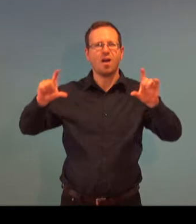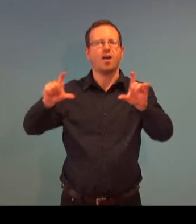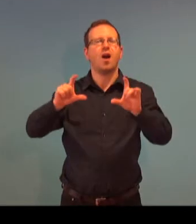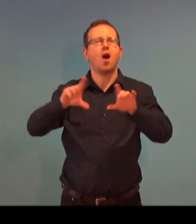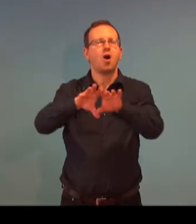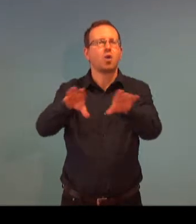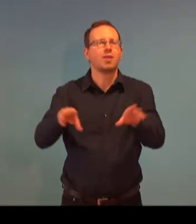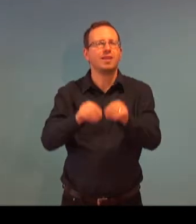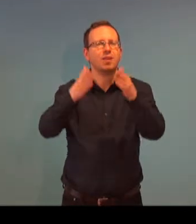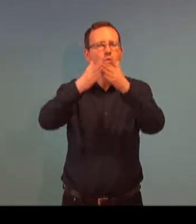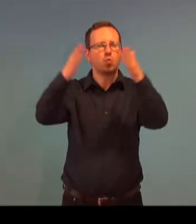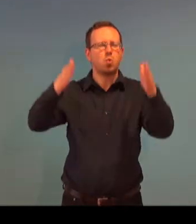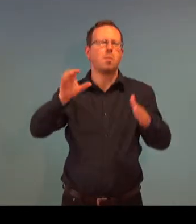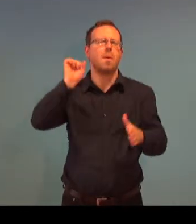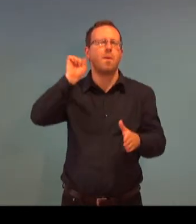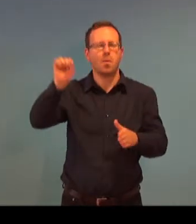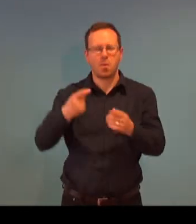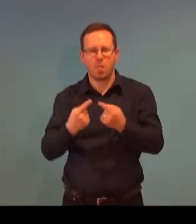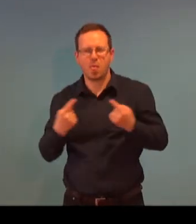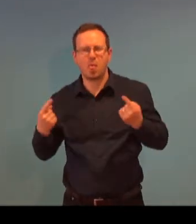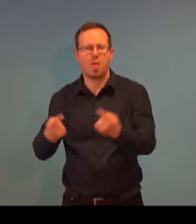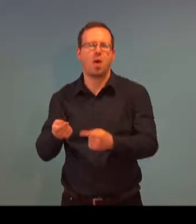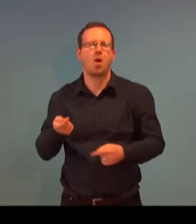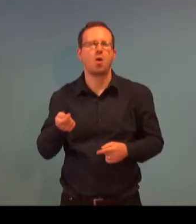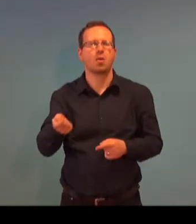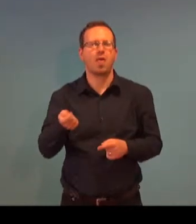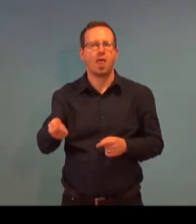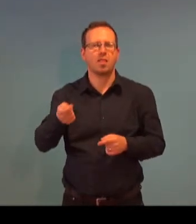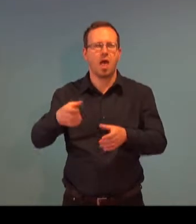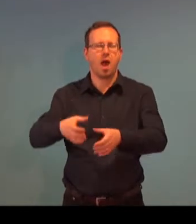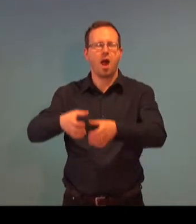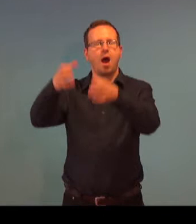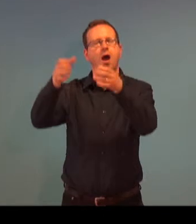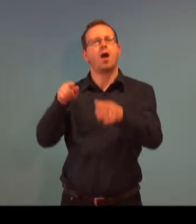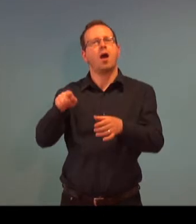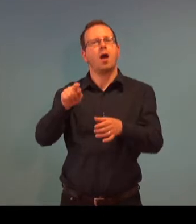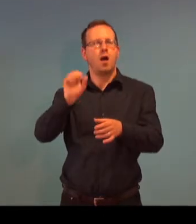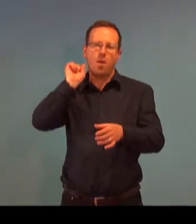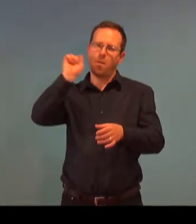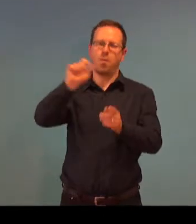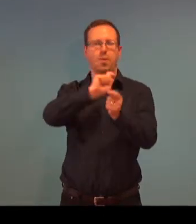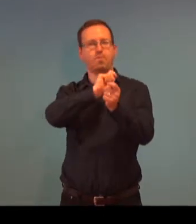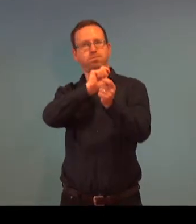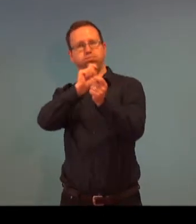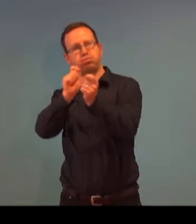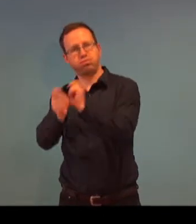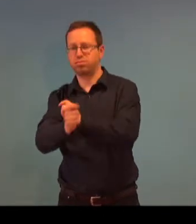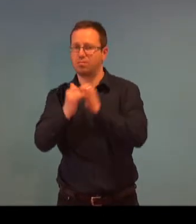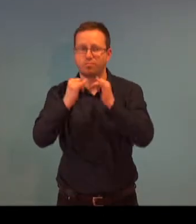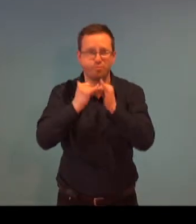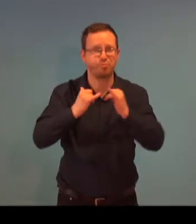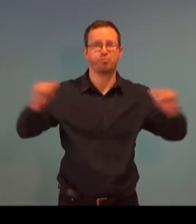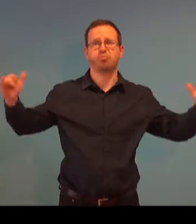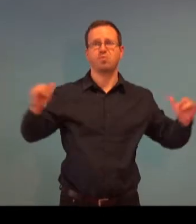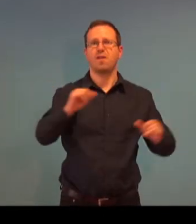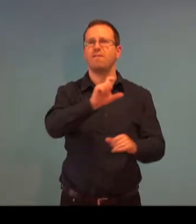koptelně rodinného domu, respektive v malém průmě, kdy několik rodinných příslušníků,